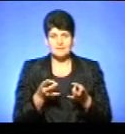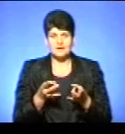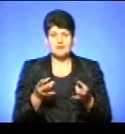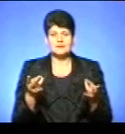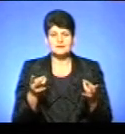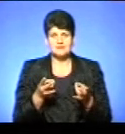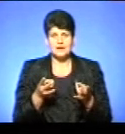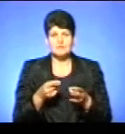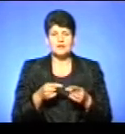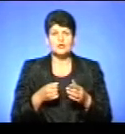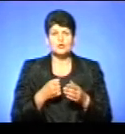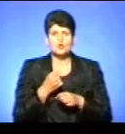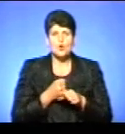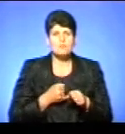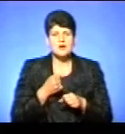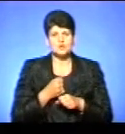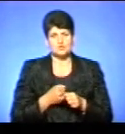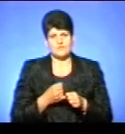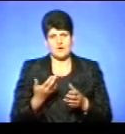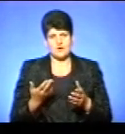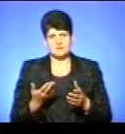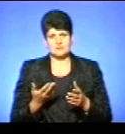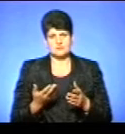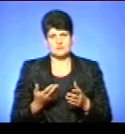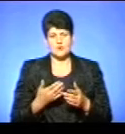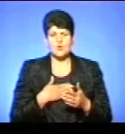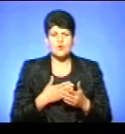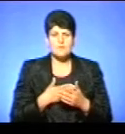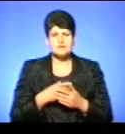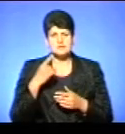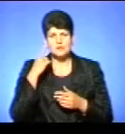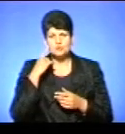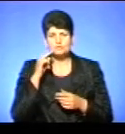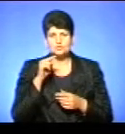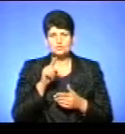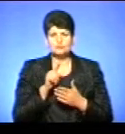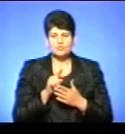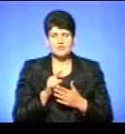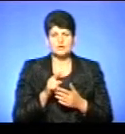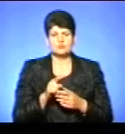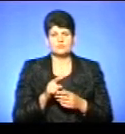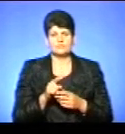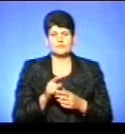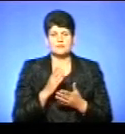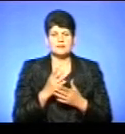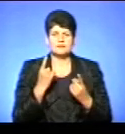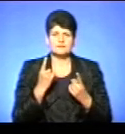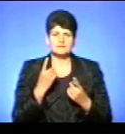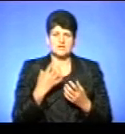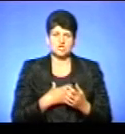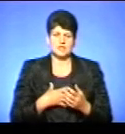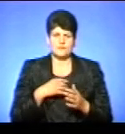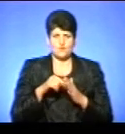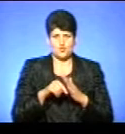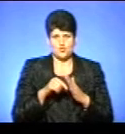добре їх доопрацювати. Тому громадська думка повинна тут зіграти дуже важливу роль. На